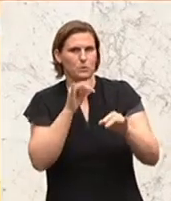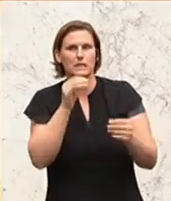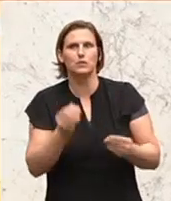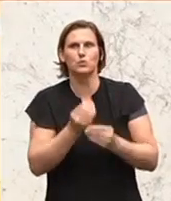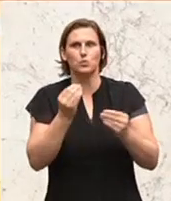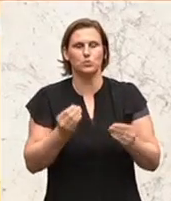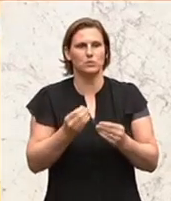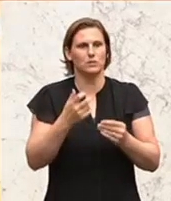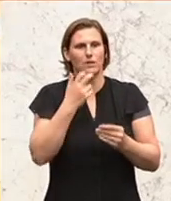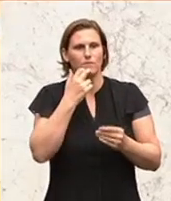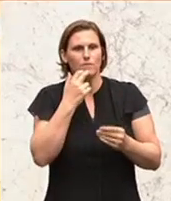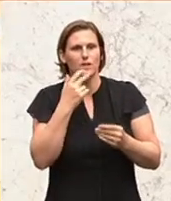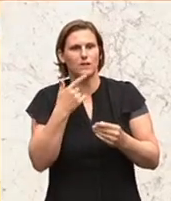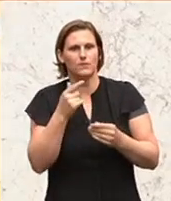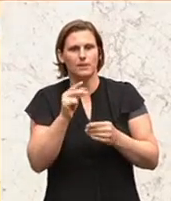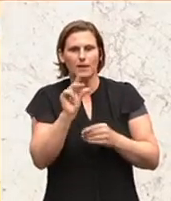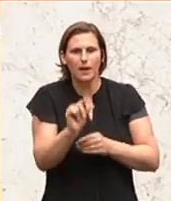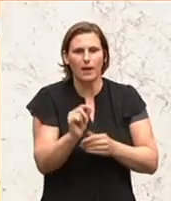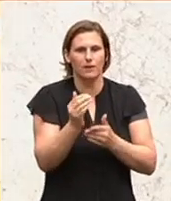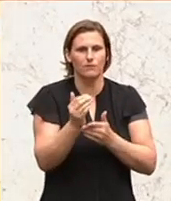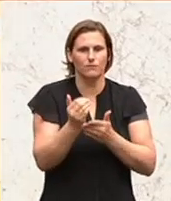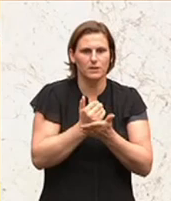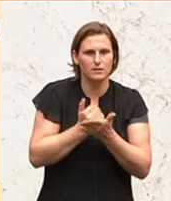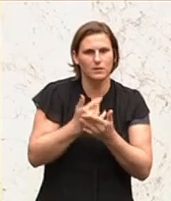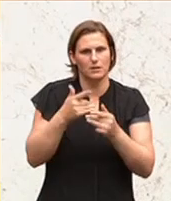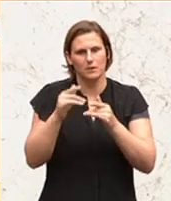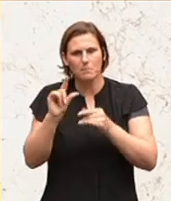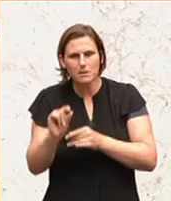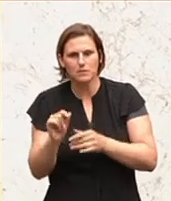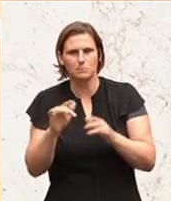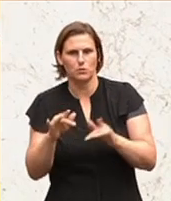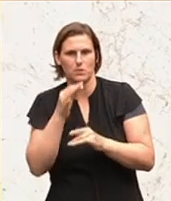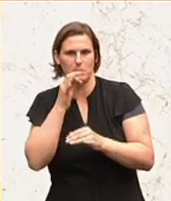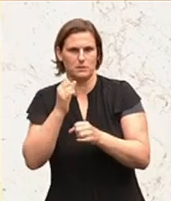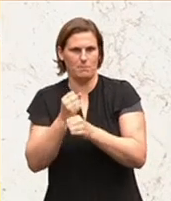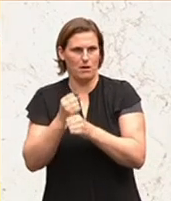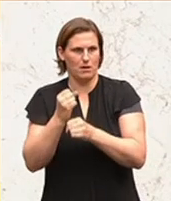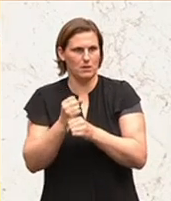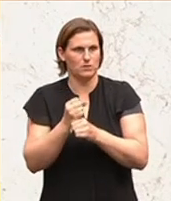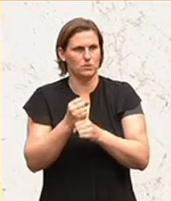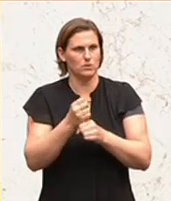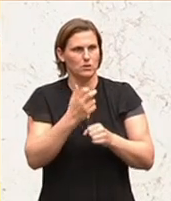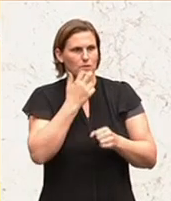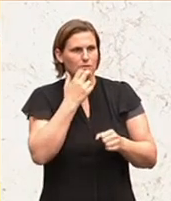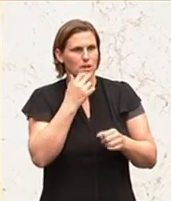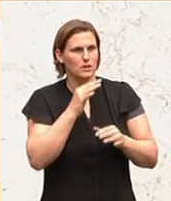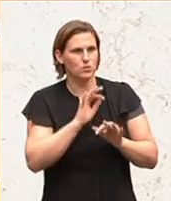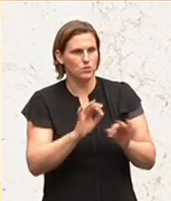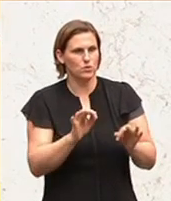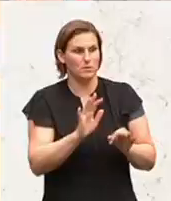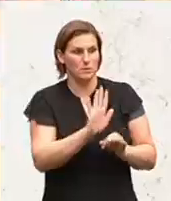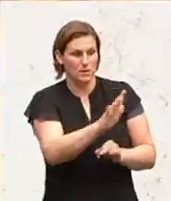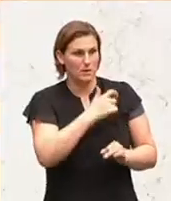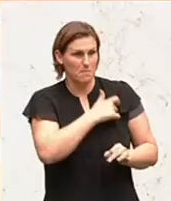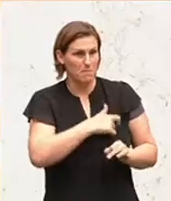bezwecken will, dass es irgendjemand von den Kleinverdienern, von den Mindestpensionisten etc. in diesem Land besser geht, sondern weil sie schlicht und ergreifend, und jetzt bin ich bei